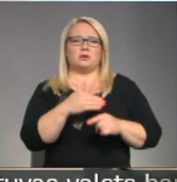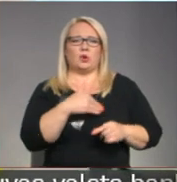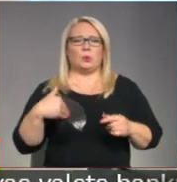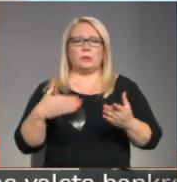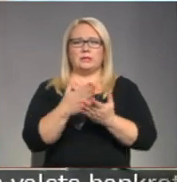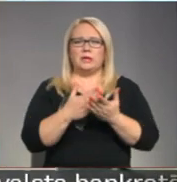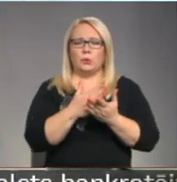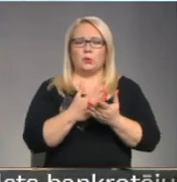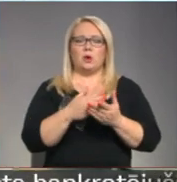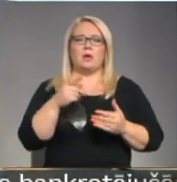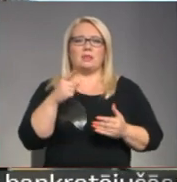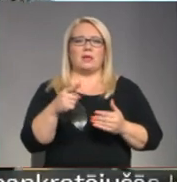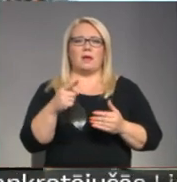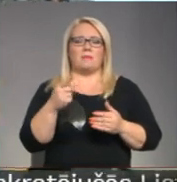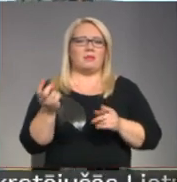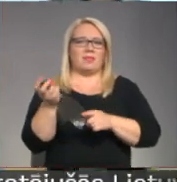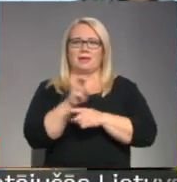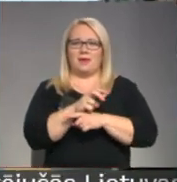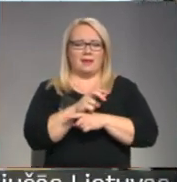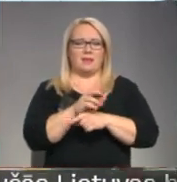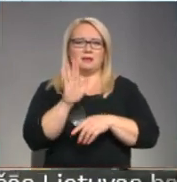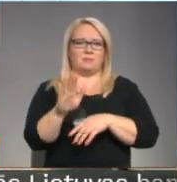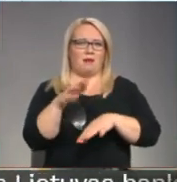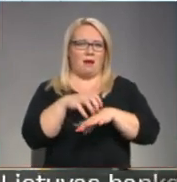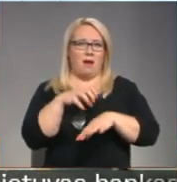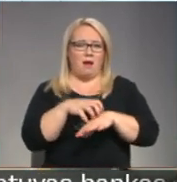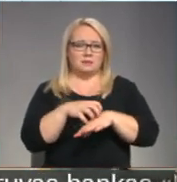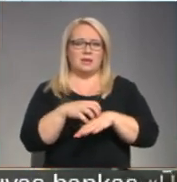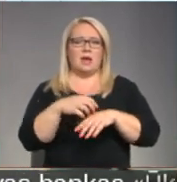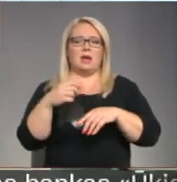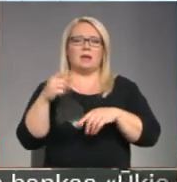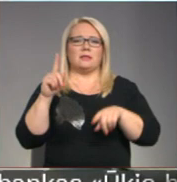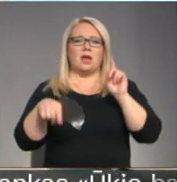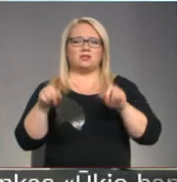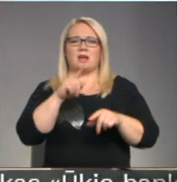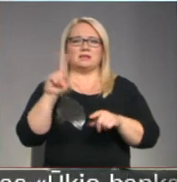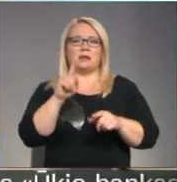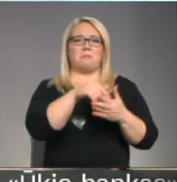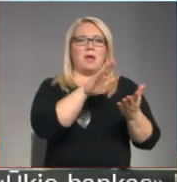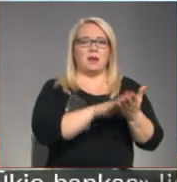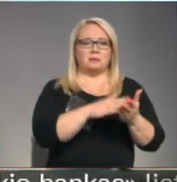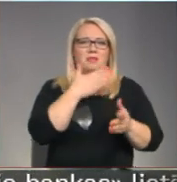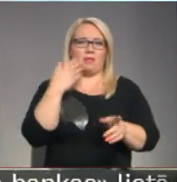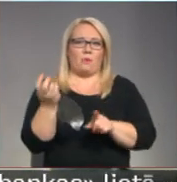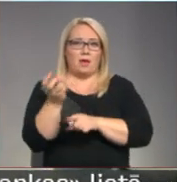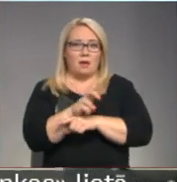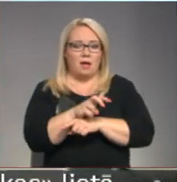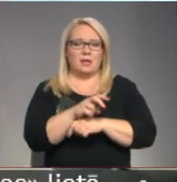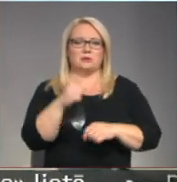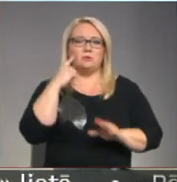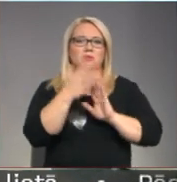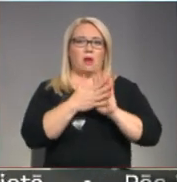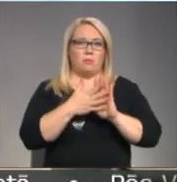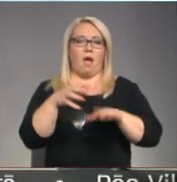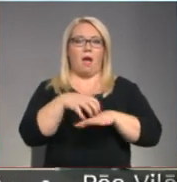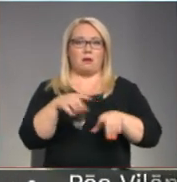ķirurgi. Un tad, viņam neierodās pieņemšanā viens otrs no pierakstītajiem pacientiem, tad saprotēt, ka ārsts